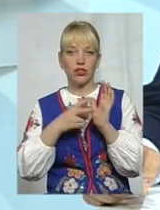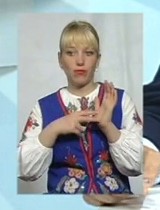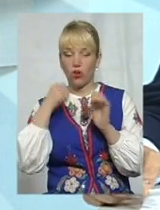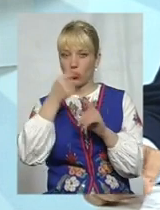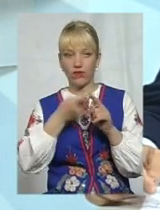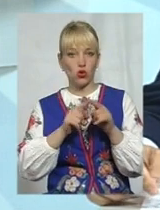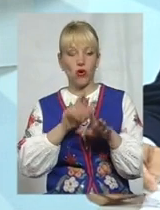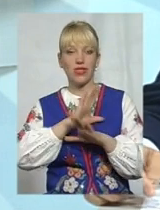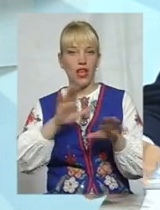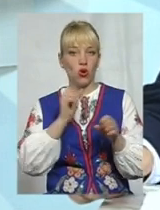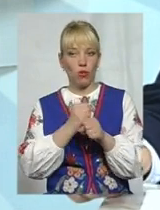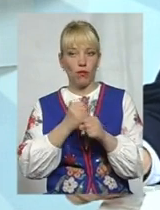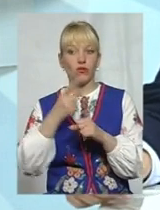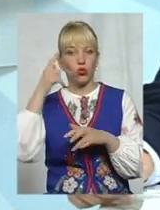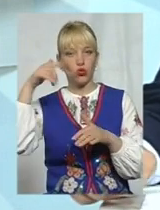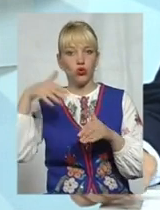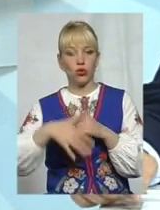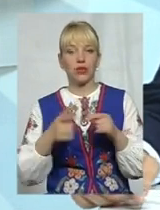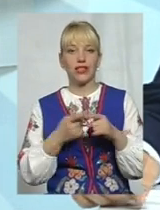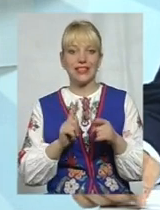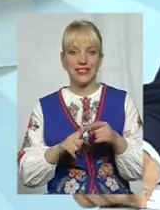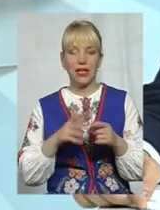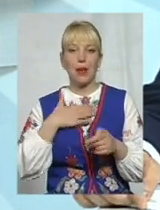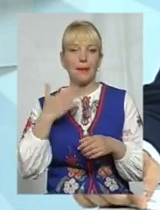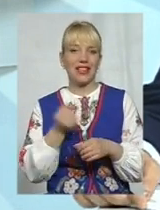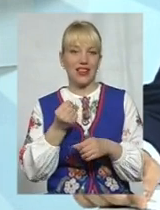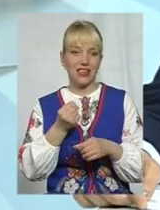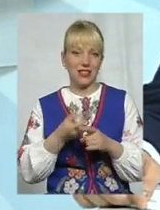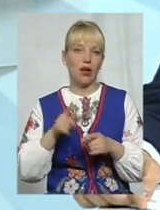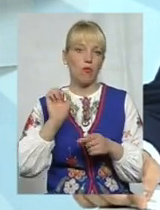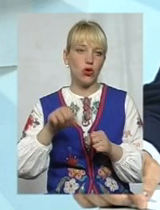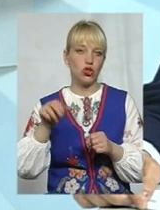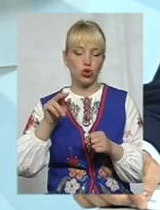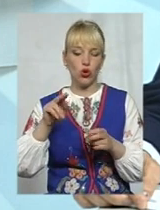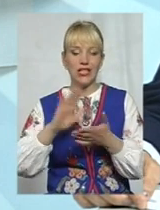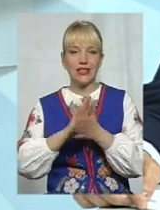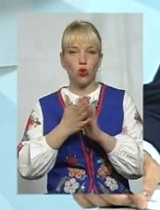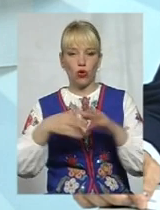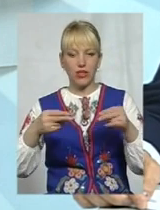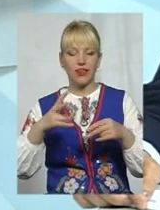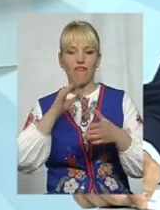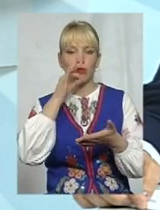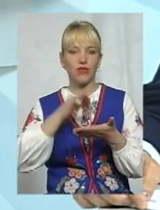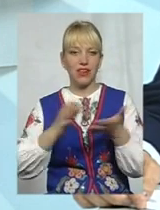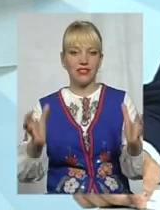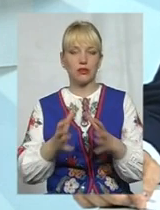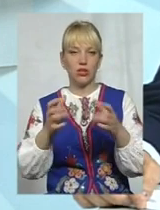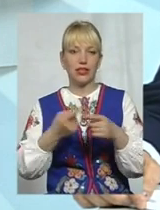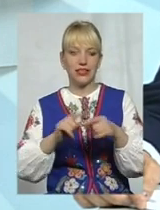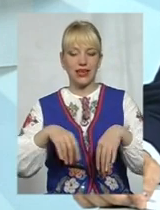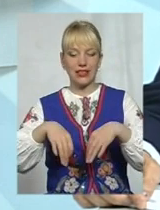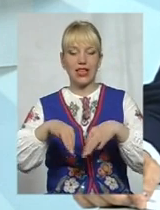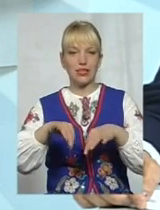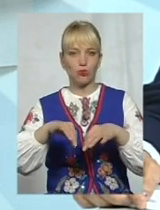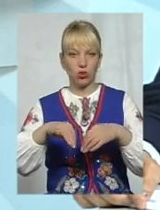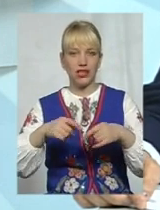цього не робив, то зрозуміло, що можна ці претензії, в тому числі, і по заключенні договорів на відповідальне збіряння цих транспортних